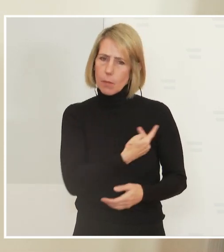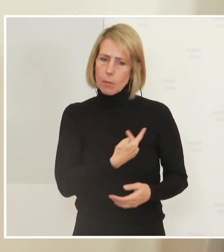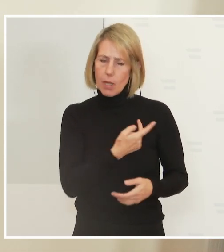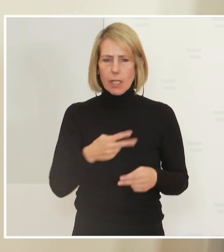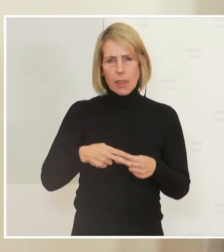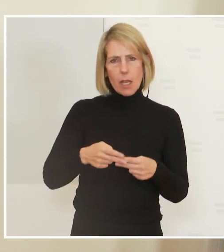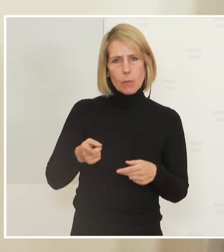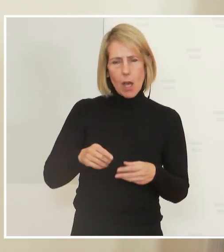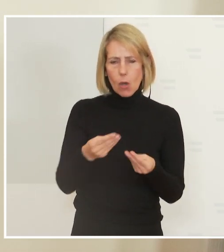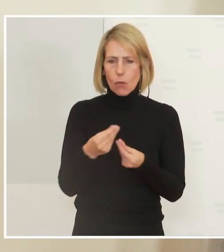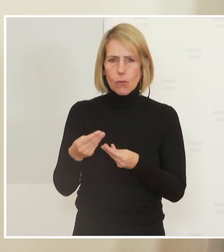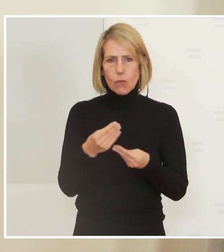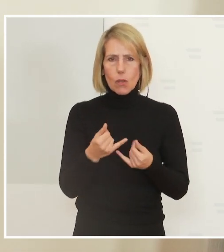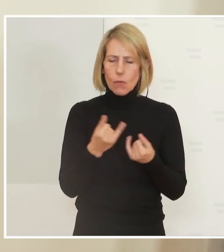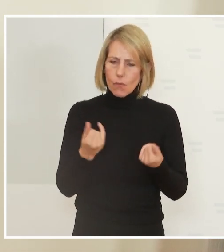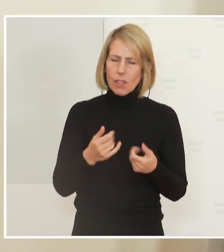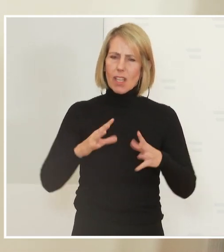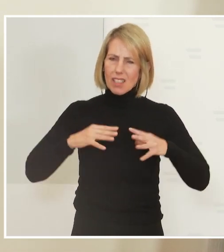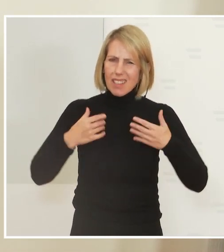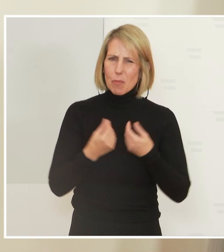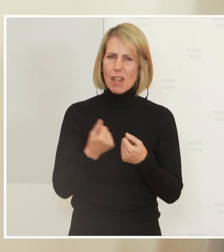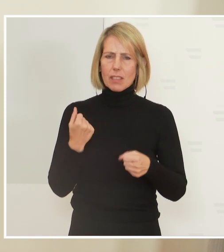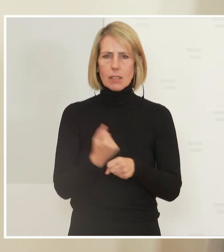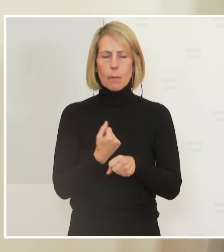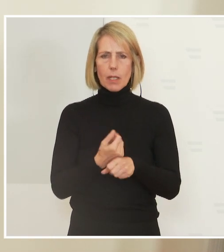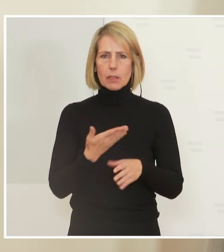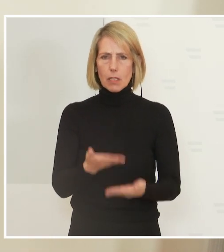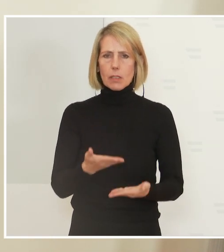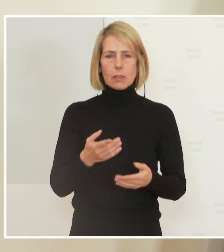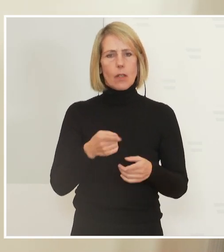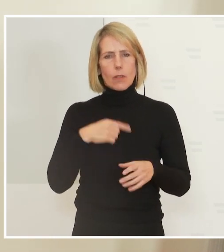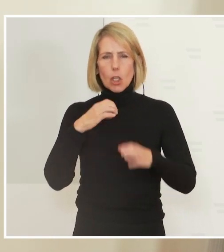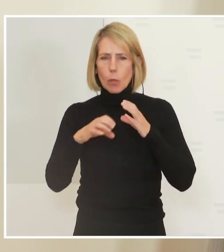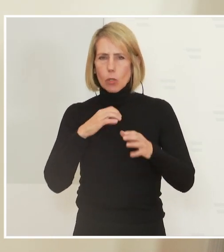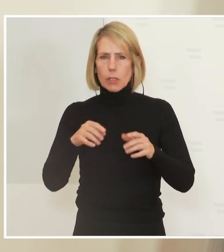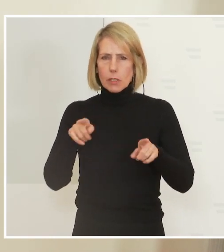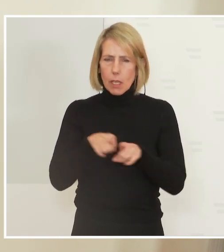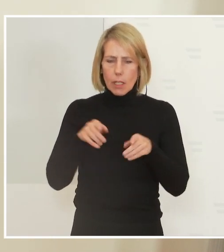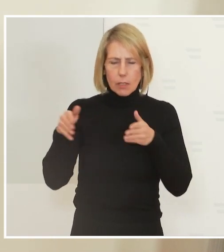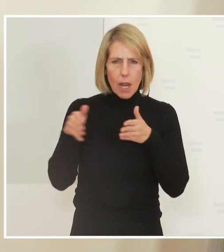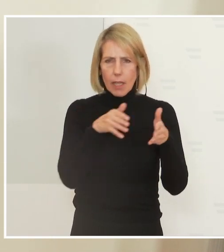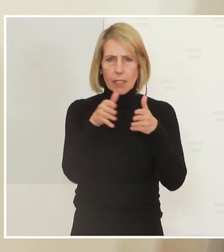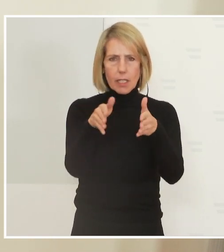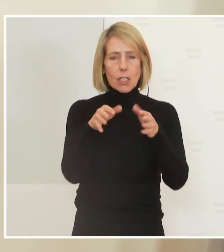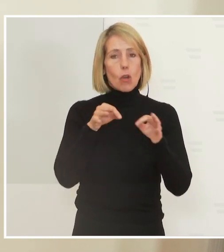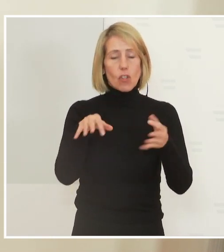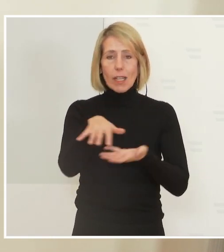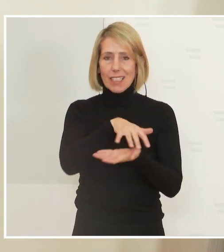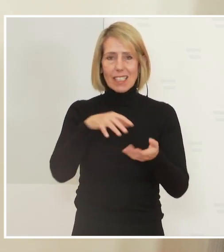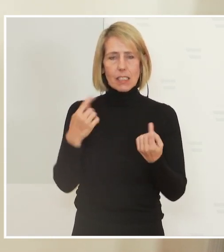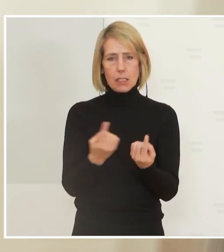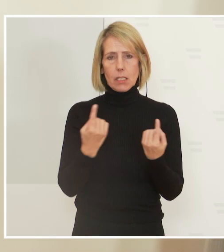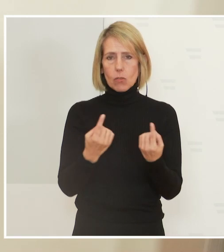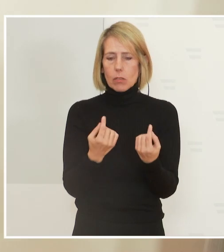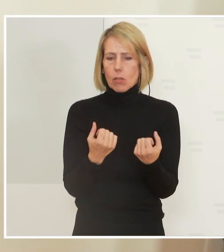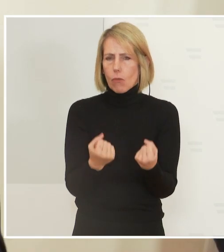starkes Gefühl da ist. Wir ziehen alle an einem Strang und wir kommunizieren in die gleiche Richtung. Und das ist für mich in einer Krisensituation in Wirklichkeit das A und